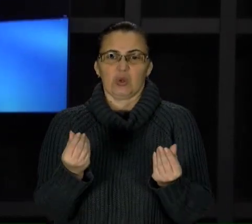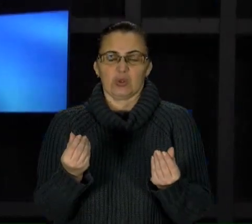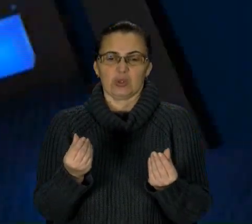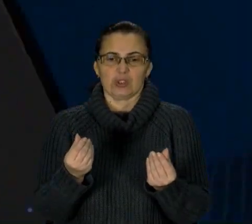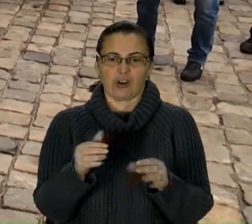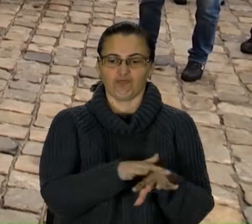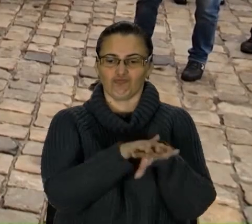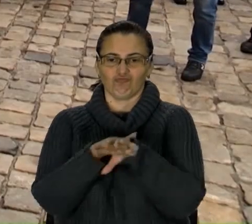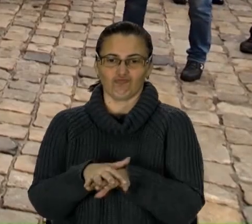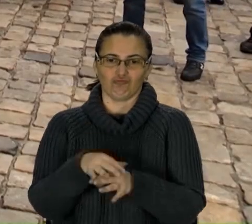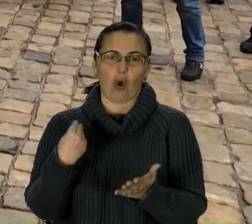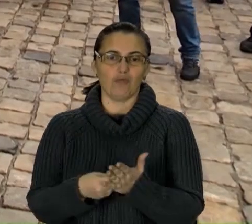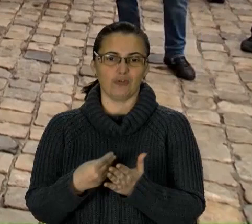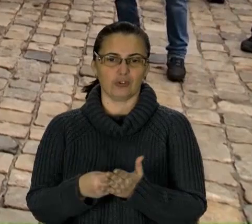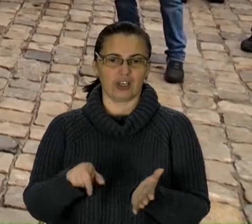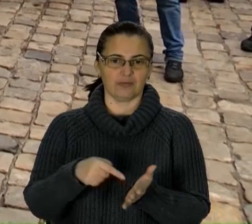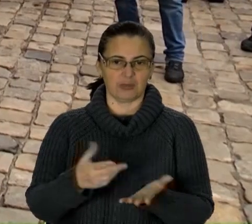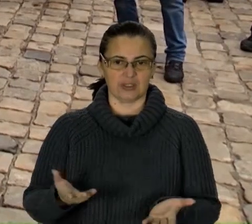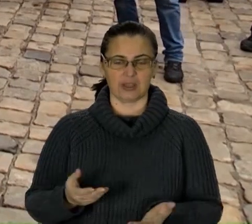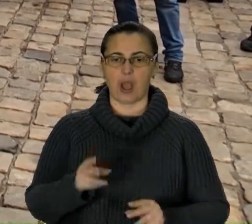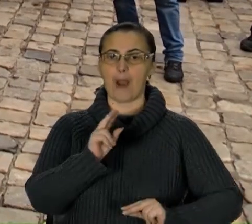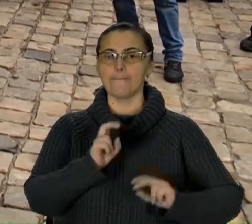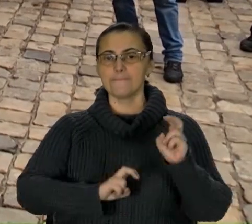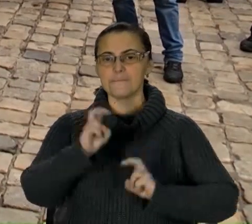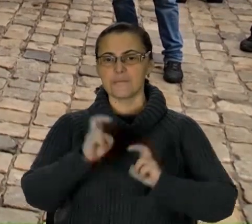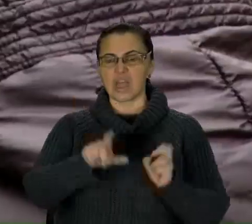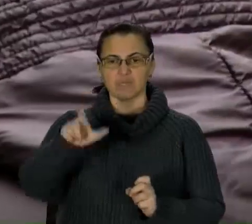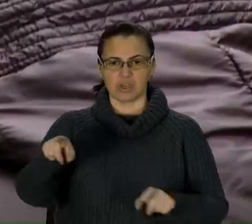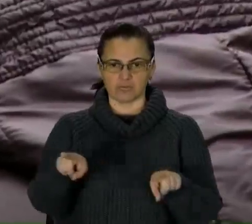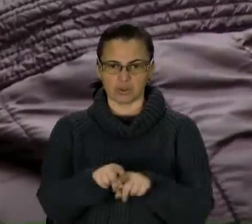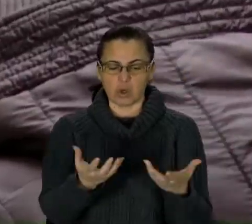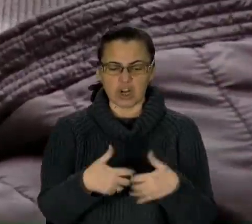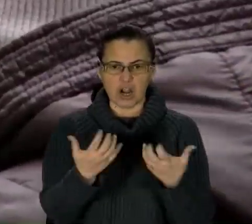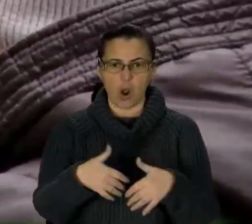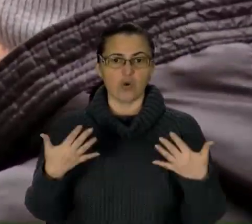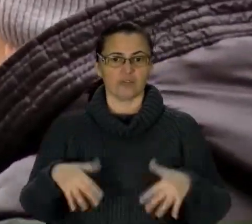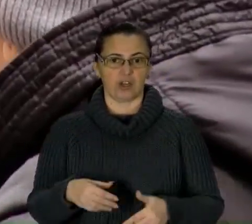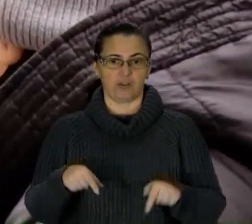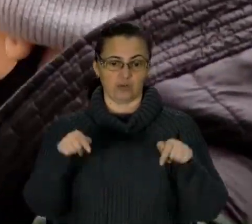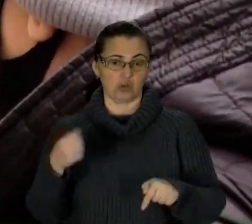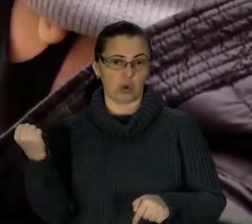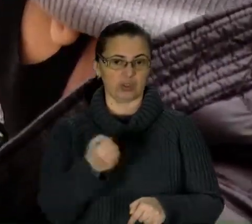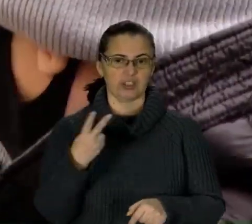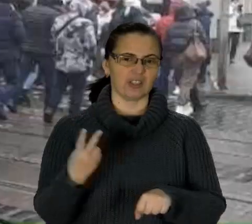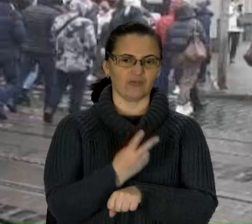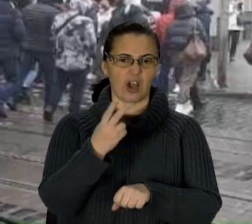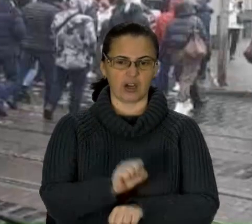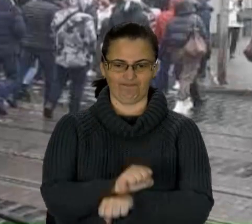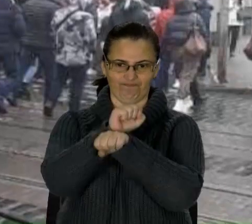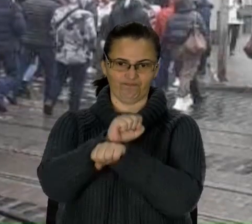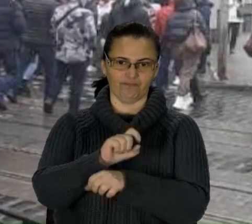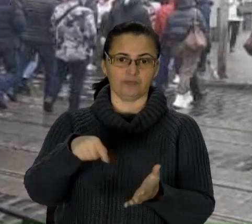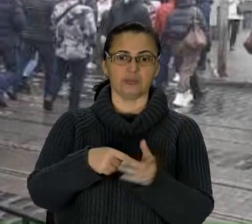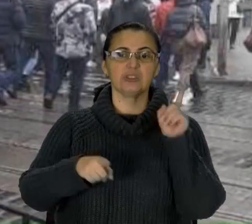скарбницю. Підприємці, які теж рахують втрати, цього тижня двічі пікетували мерію і навіть перекривали одну з